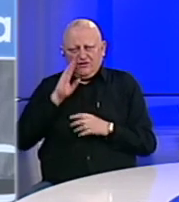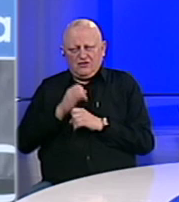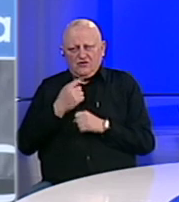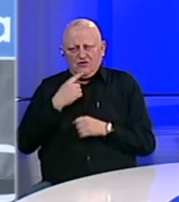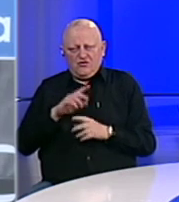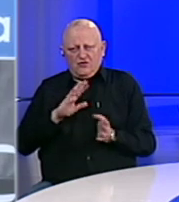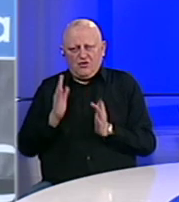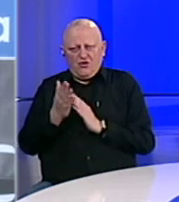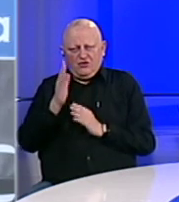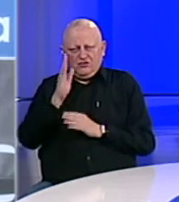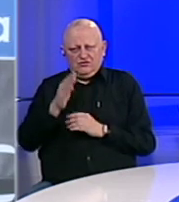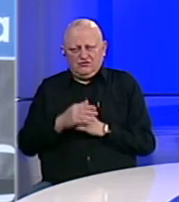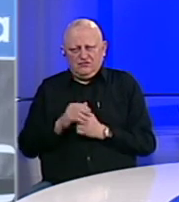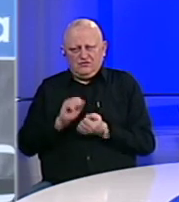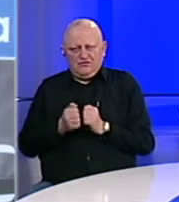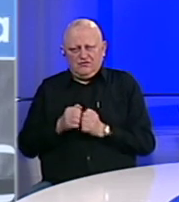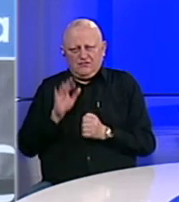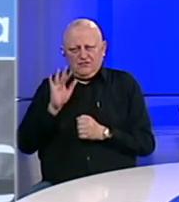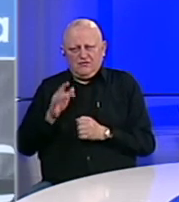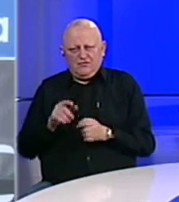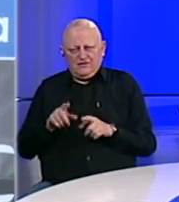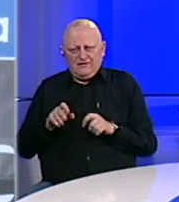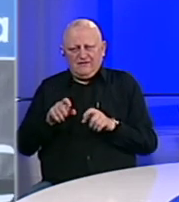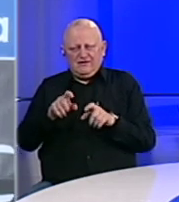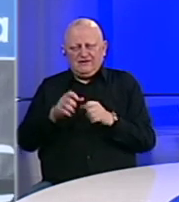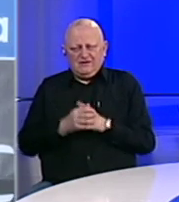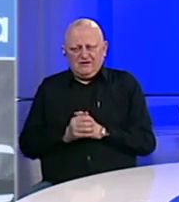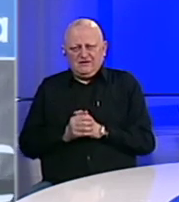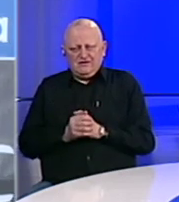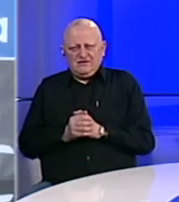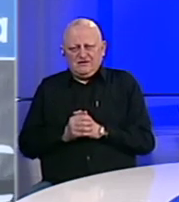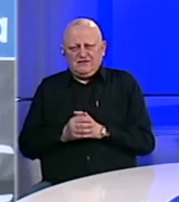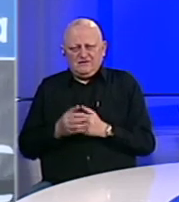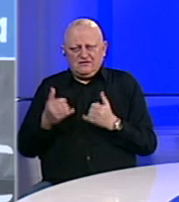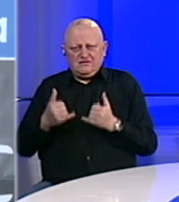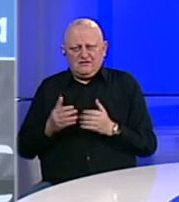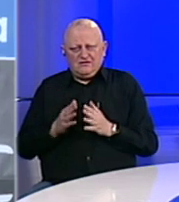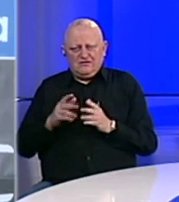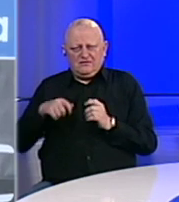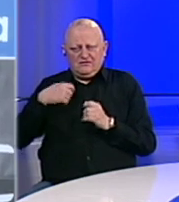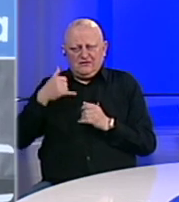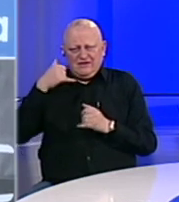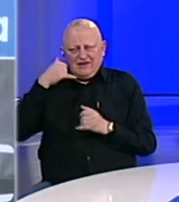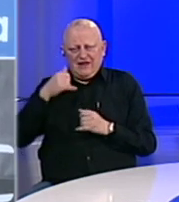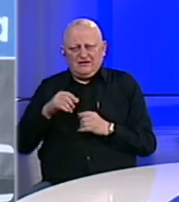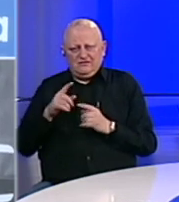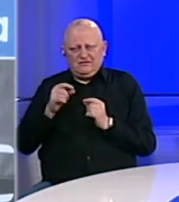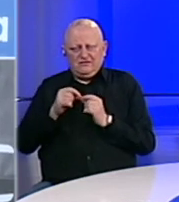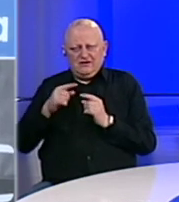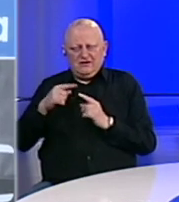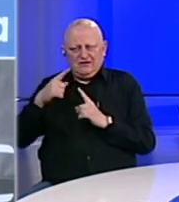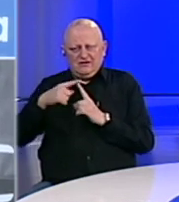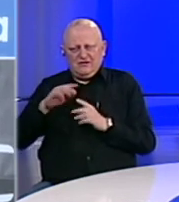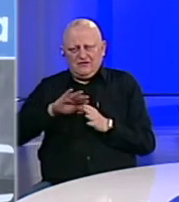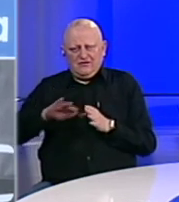koji je bio okrenut prema borbi protiv koronavirusa. Danas smo putem BH Telekoma, odlukom vlade,